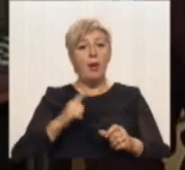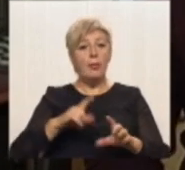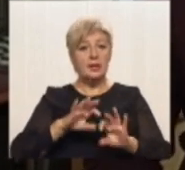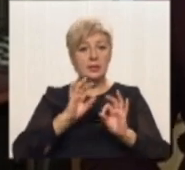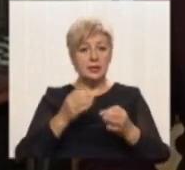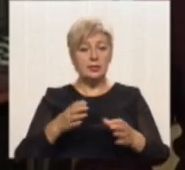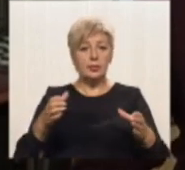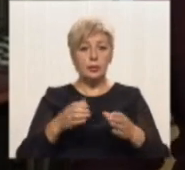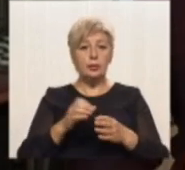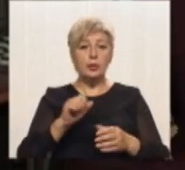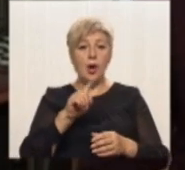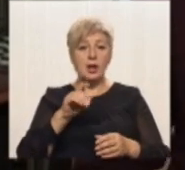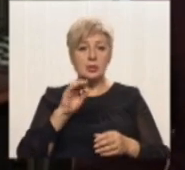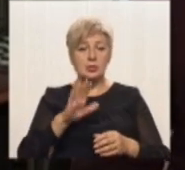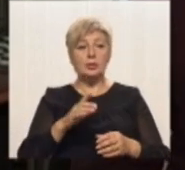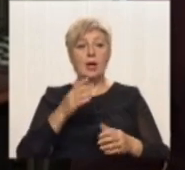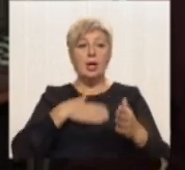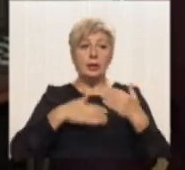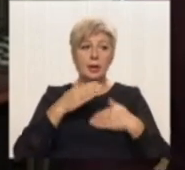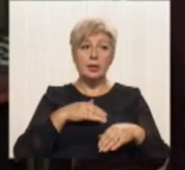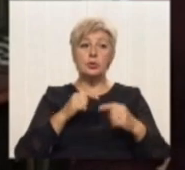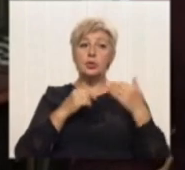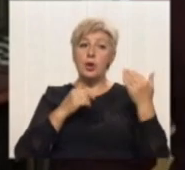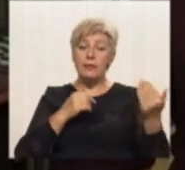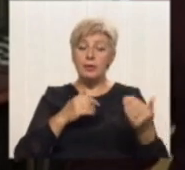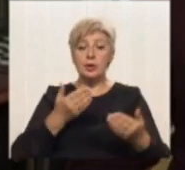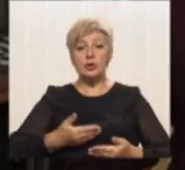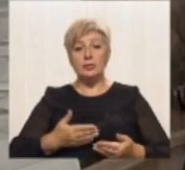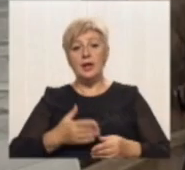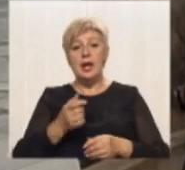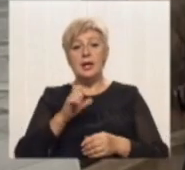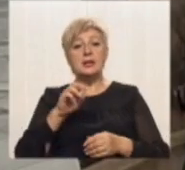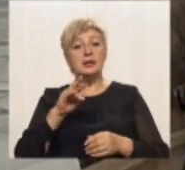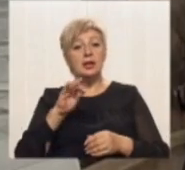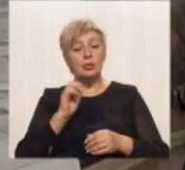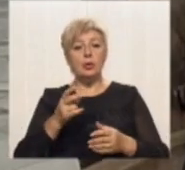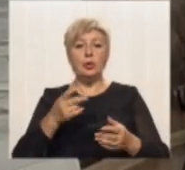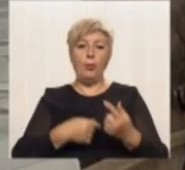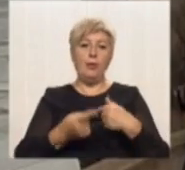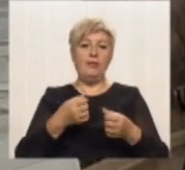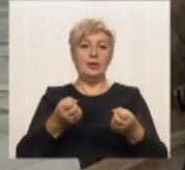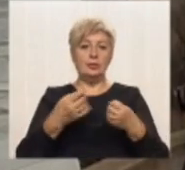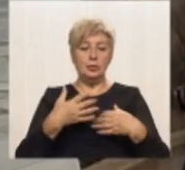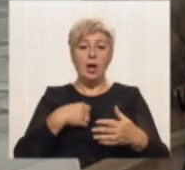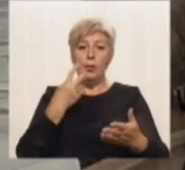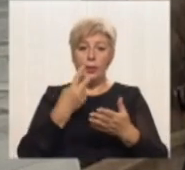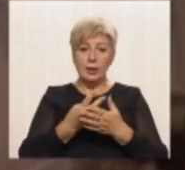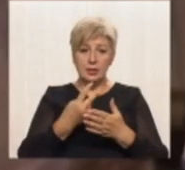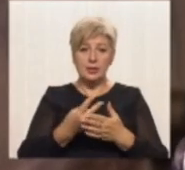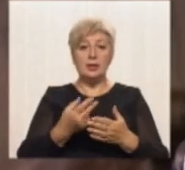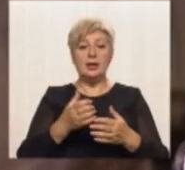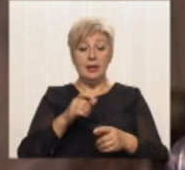Азов, ми все ж таки раді, що і вони живі, і станок повернути. Показати станок і розповісти цю